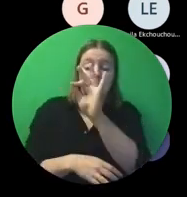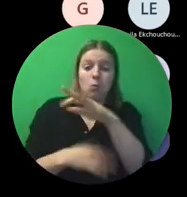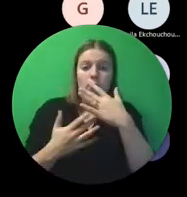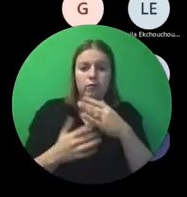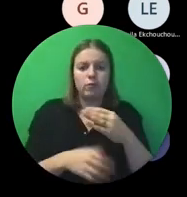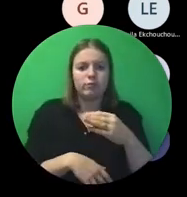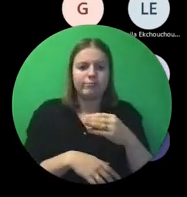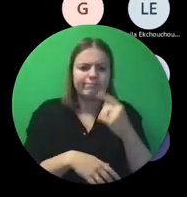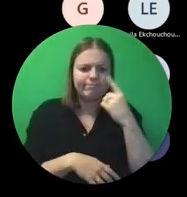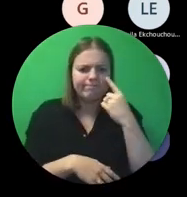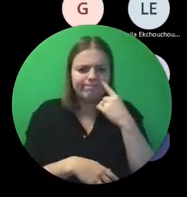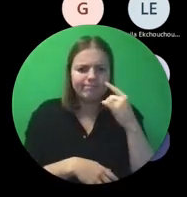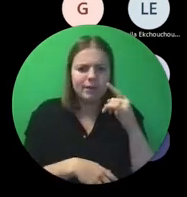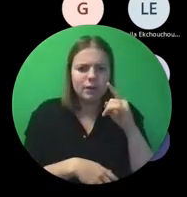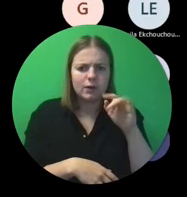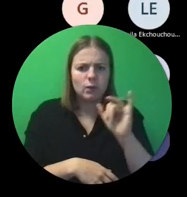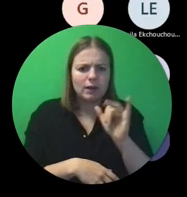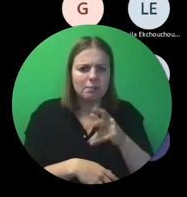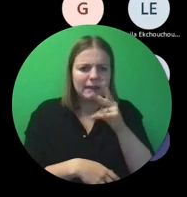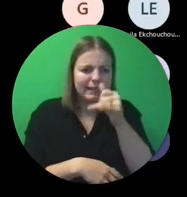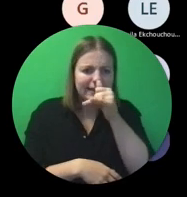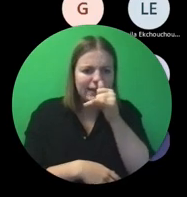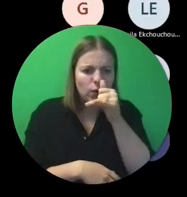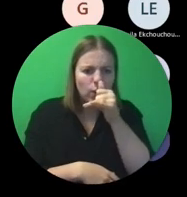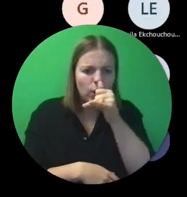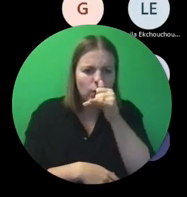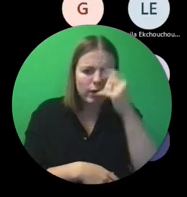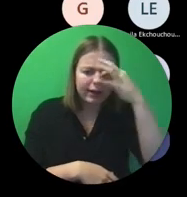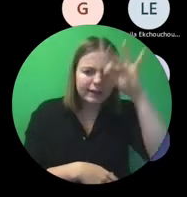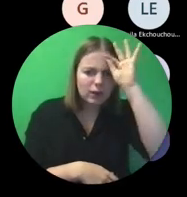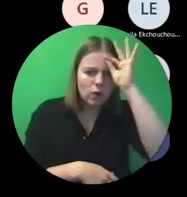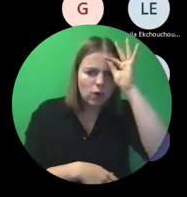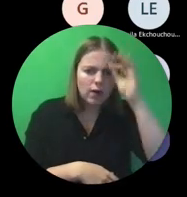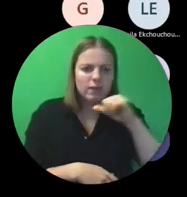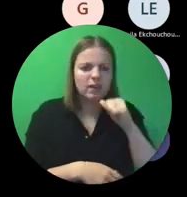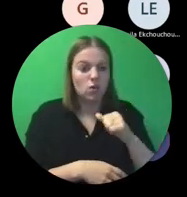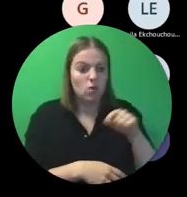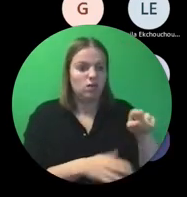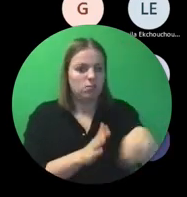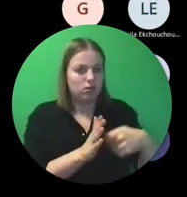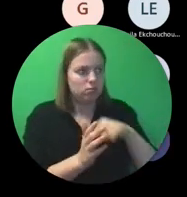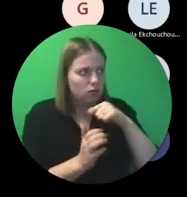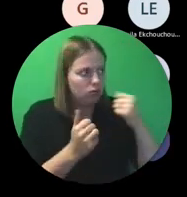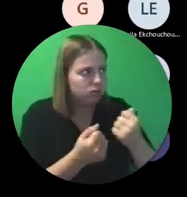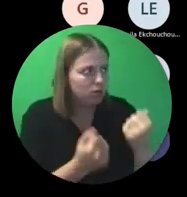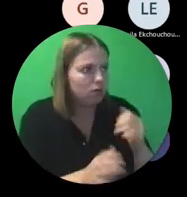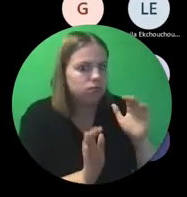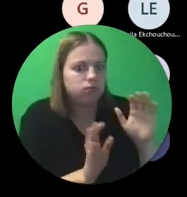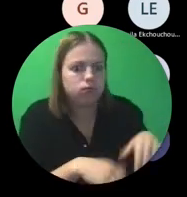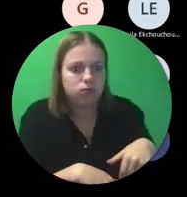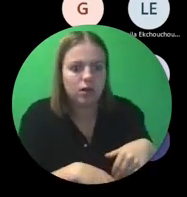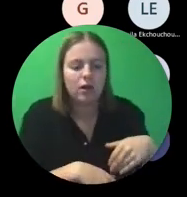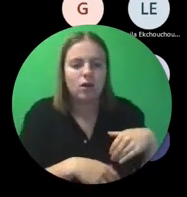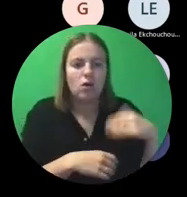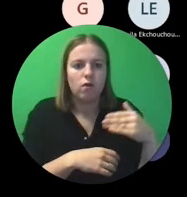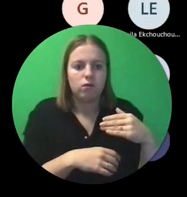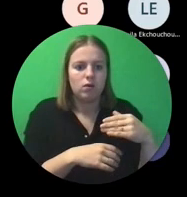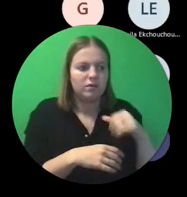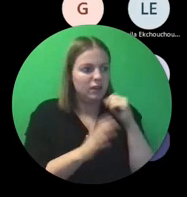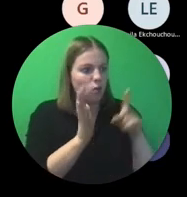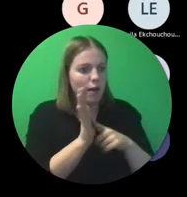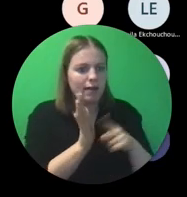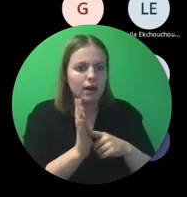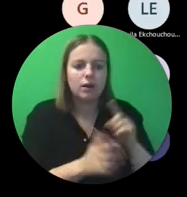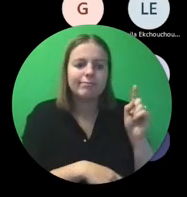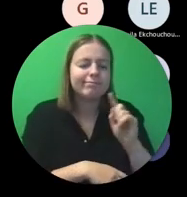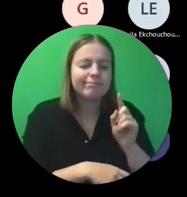grootste deel is risk-based. En dat is niet van, ja, die zijn daar aan het prutsen of illegale dingen aan het